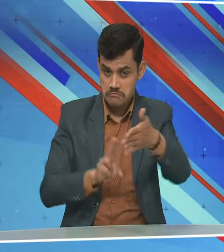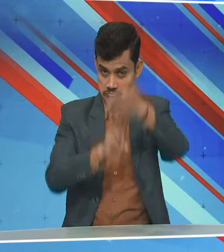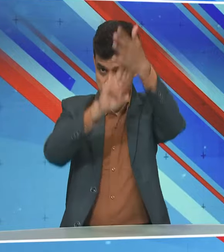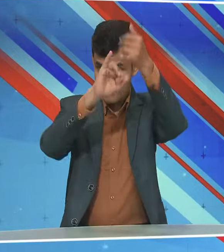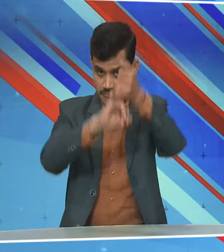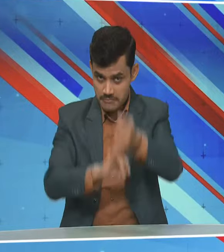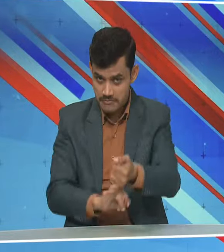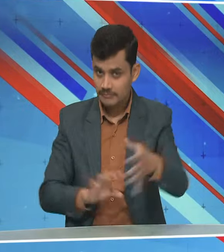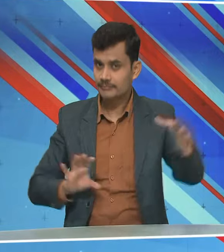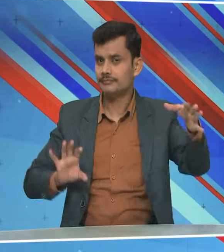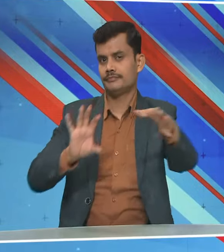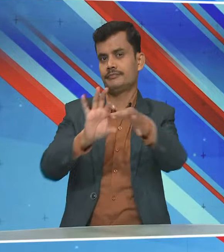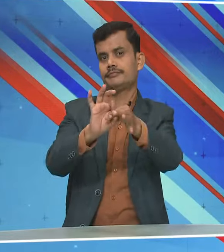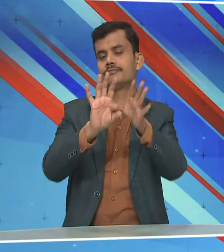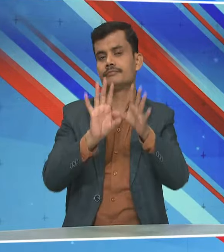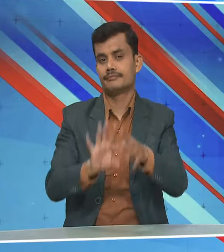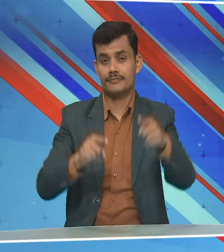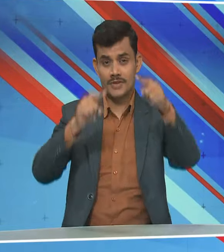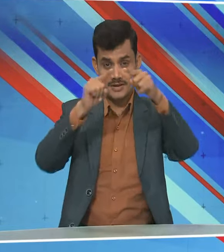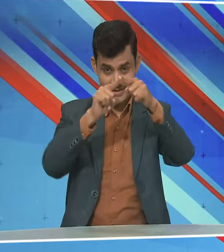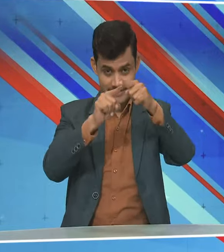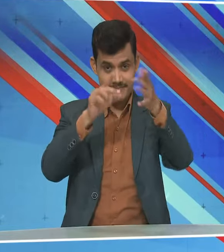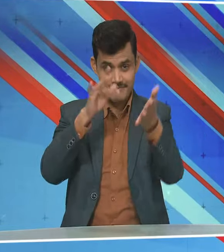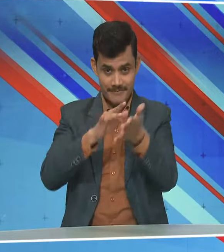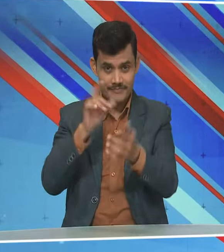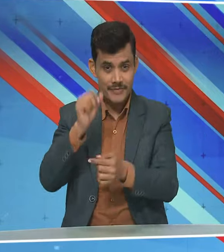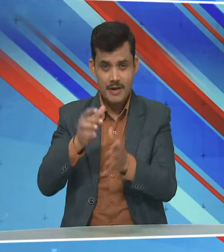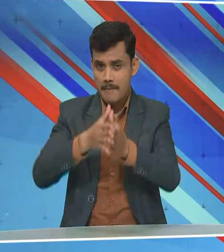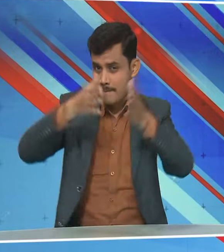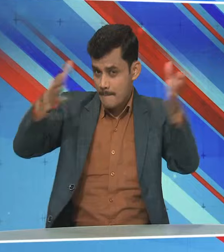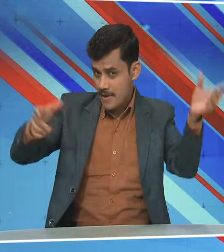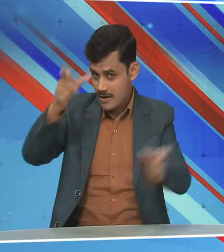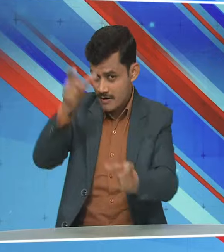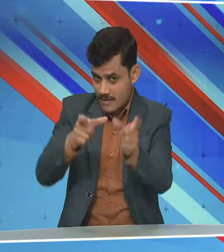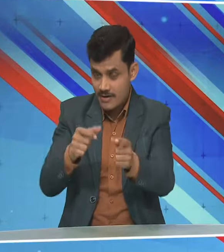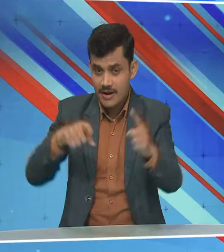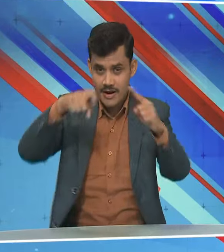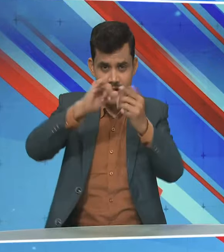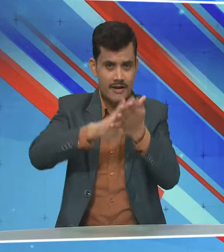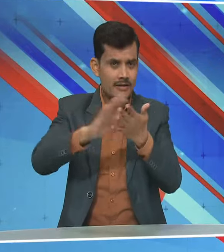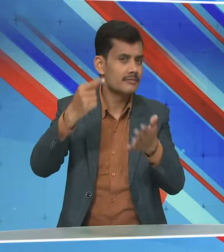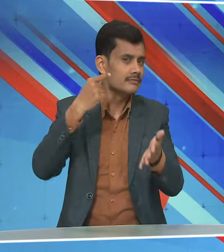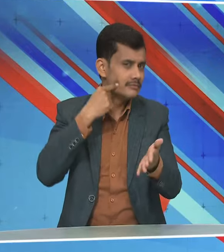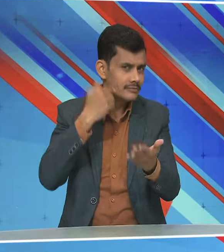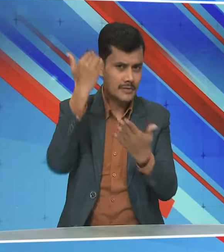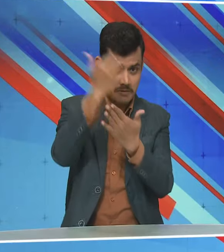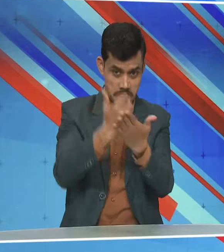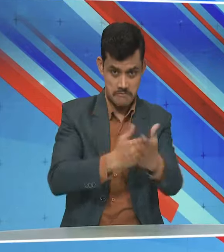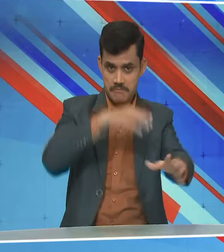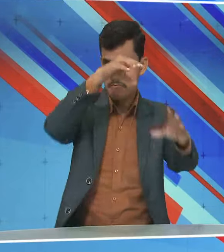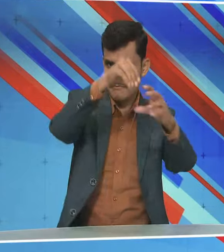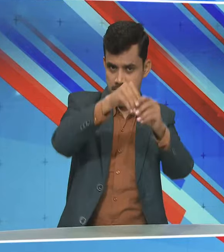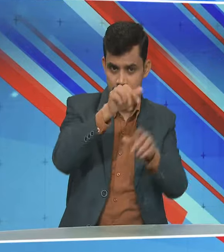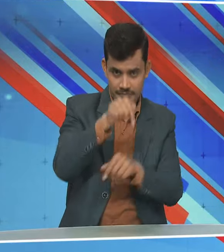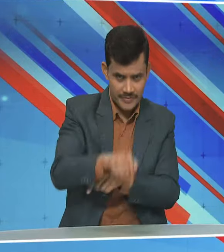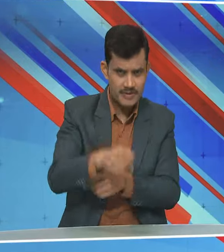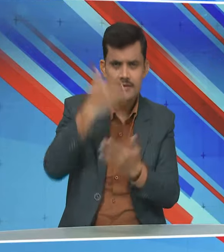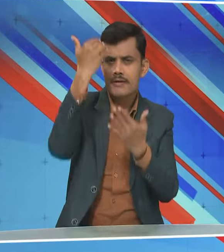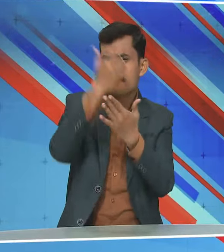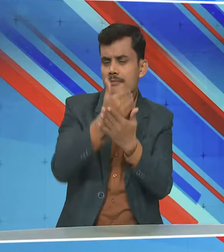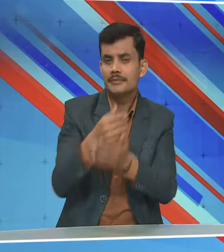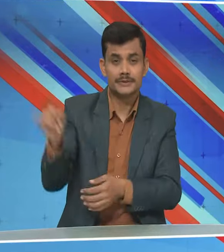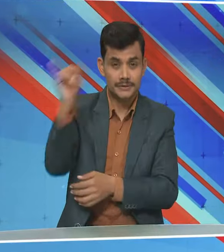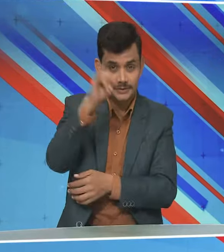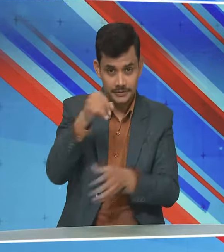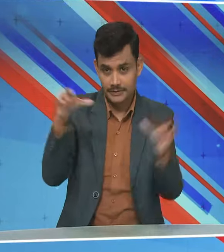बिंदूओं को आपस में जोड़ना है तमिलाडू से बड़ी संख्या में लोग काशी तमिल संगमम में पहुँचे हुए है इसी क्रम में छटे